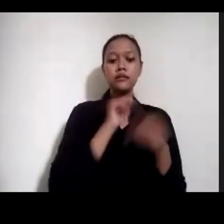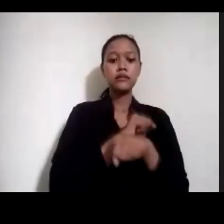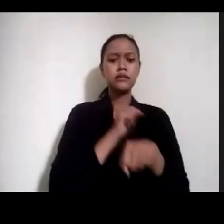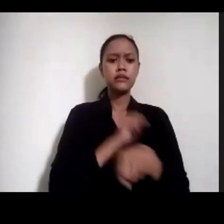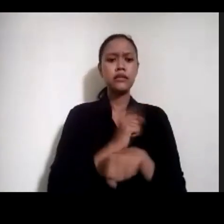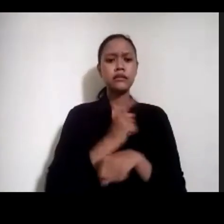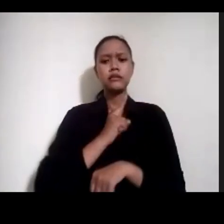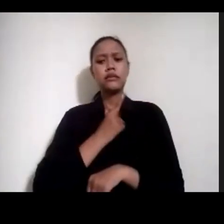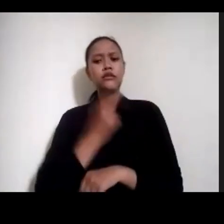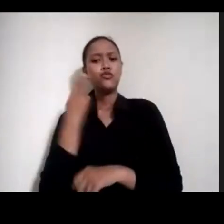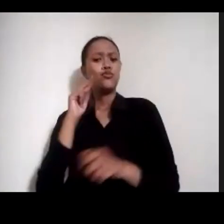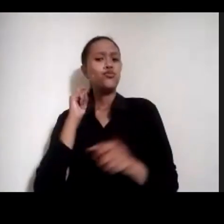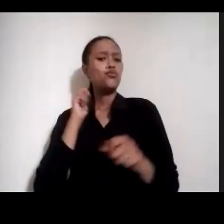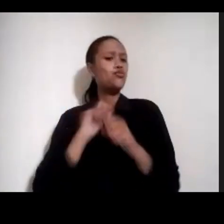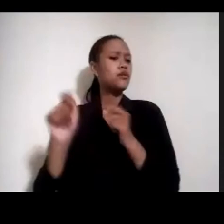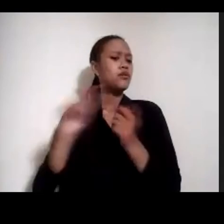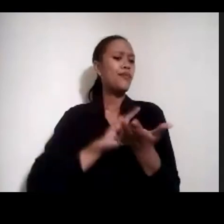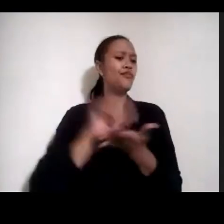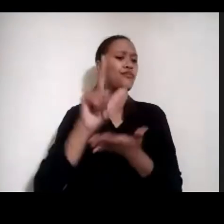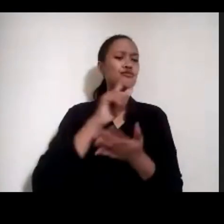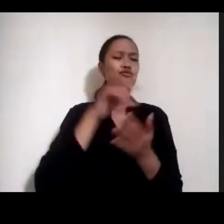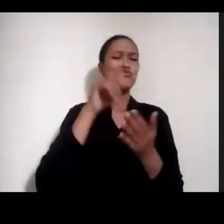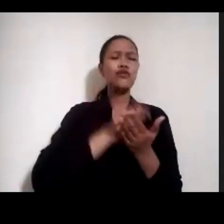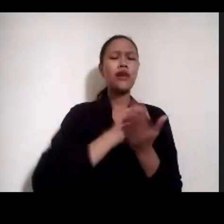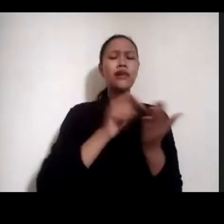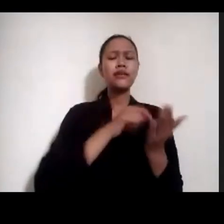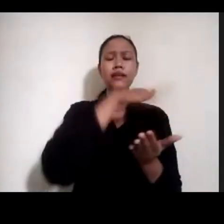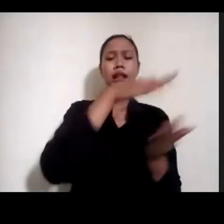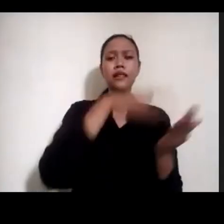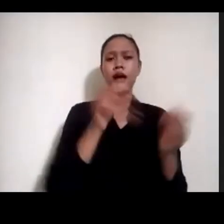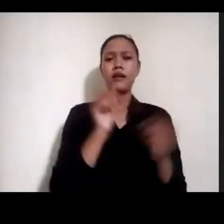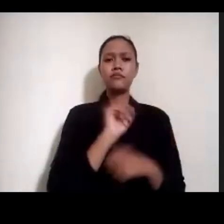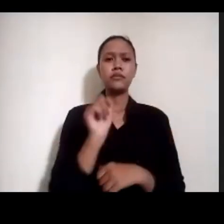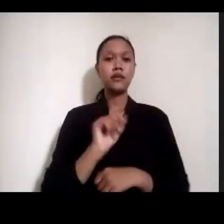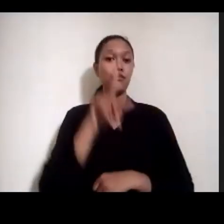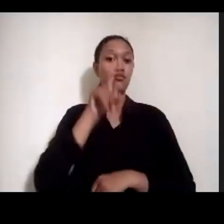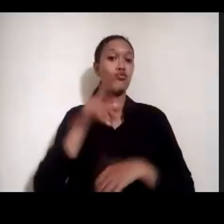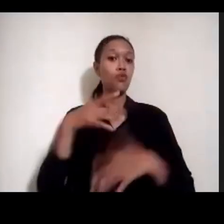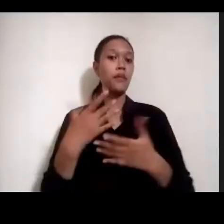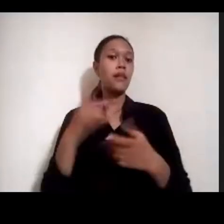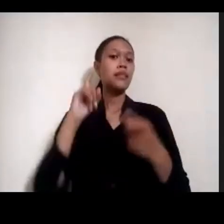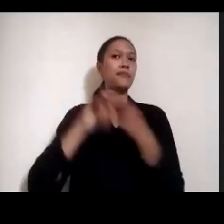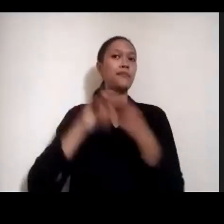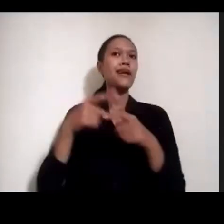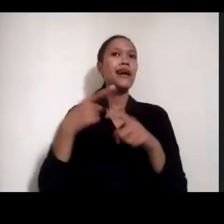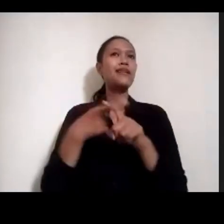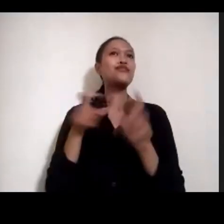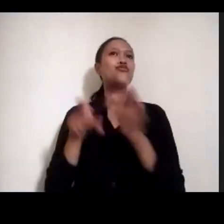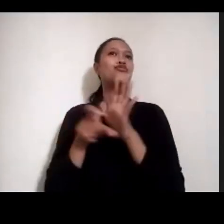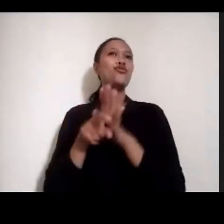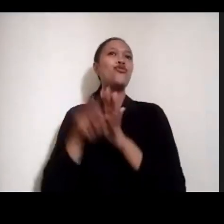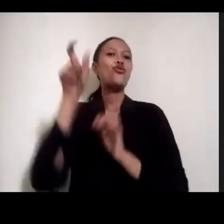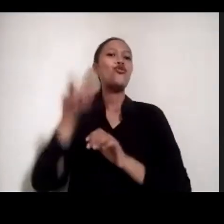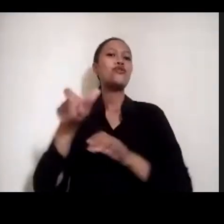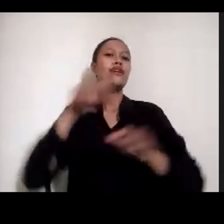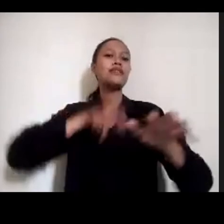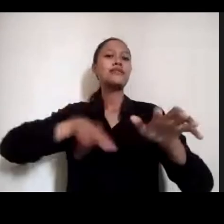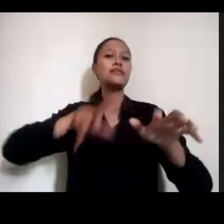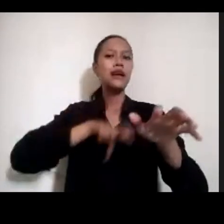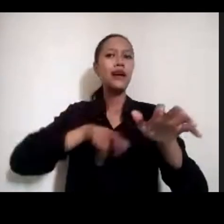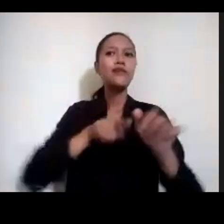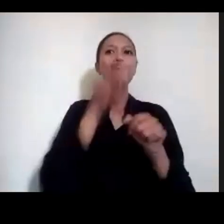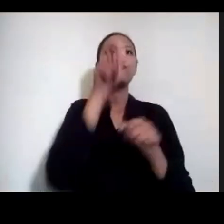bikin laporan jurnalisme data. Dia butuh teman dari desainer. Dia butuh programmer.